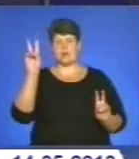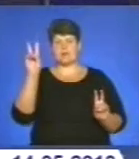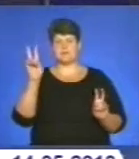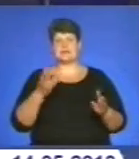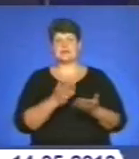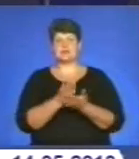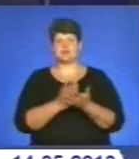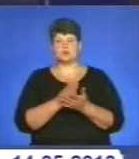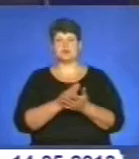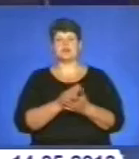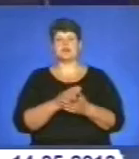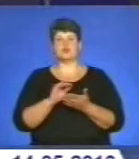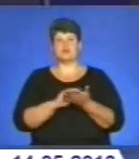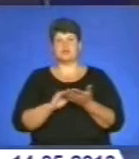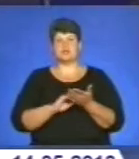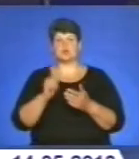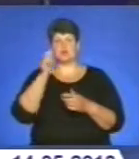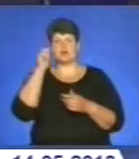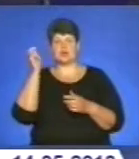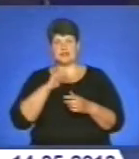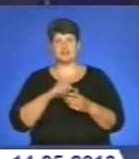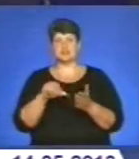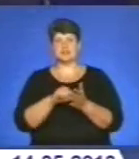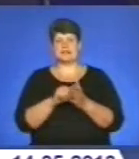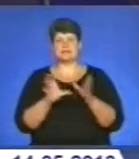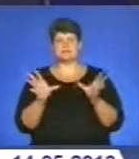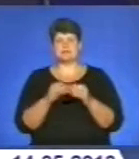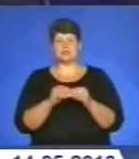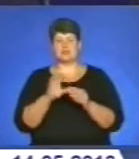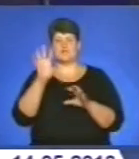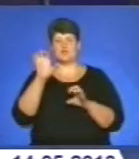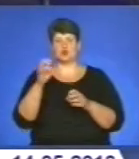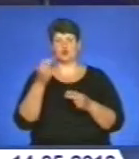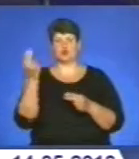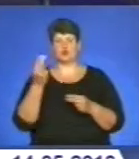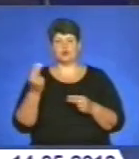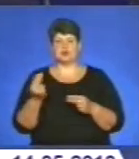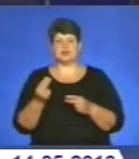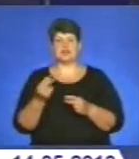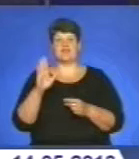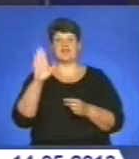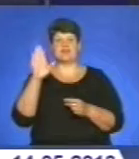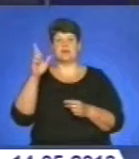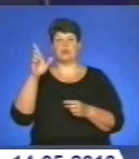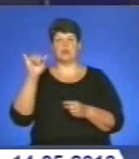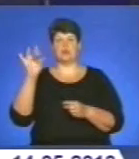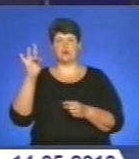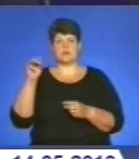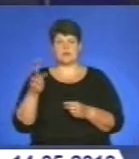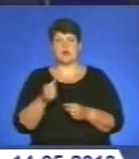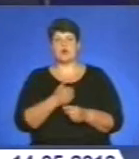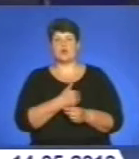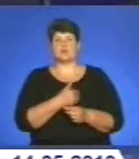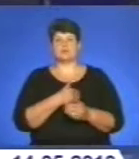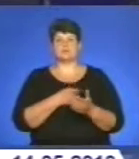журналіст України, член Національної спілки фотохудожників, фотокореспондент газети «Вільне життя» Василь Бурма прагне довести,